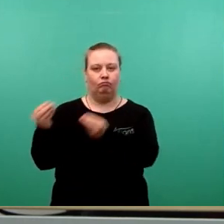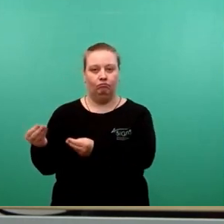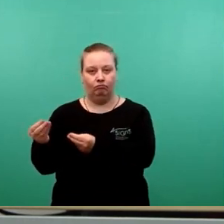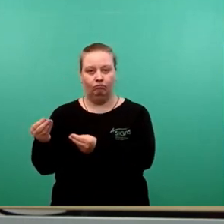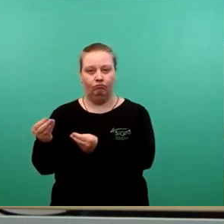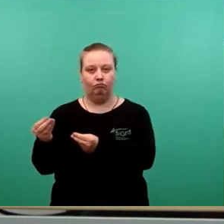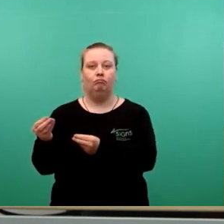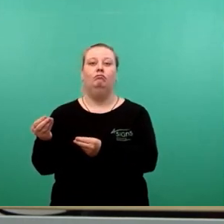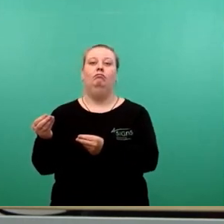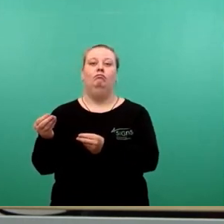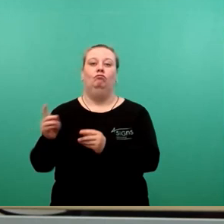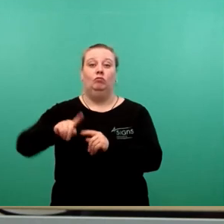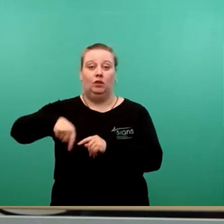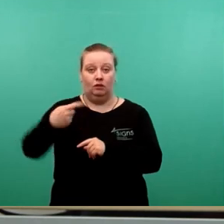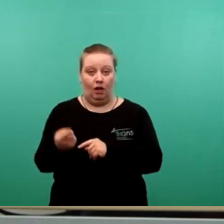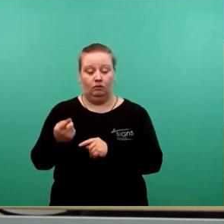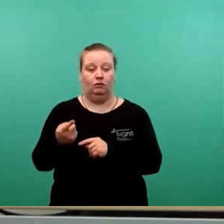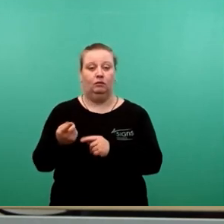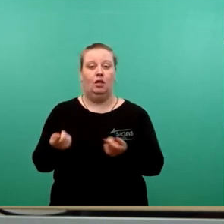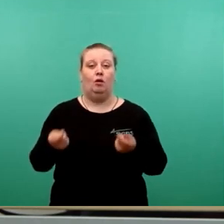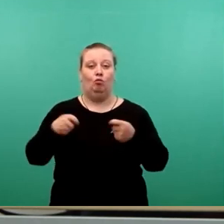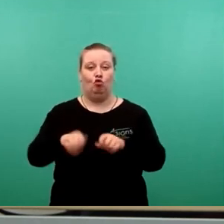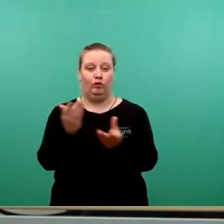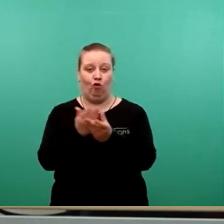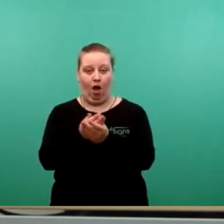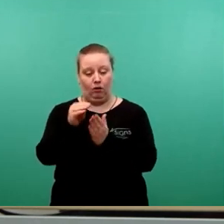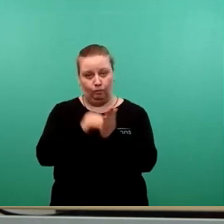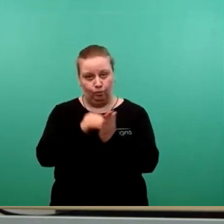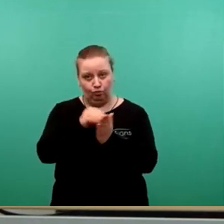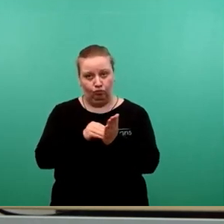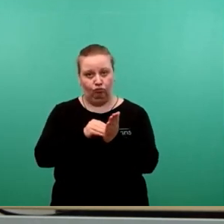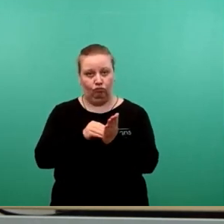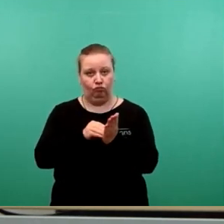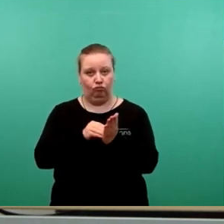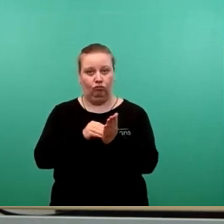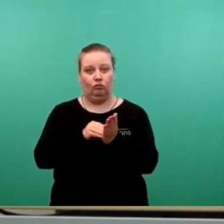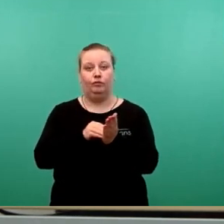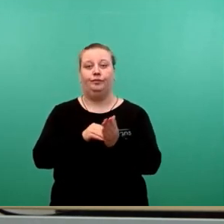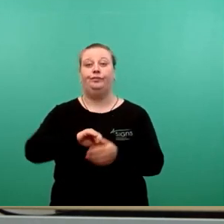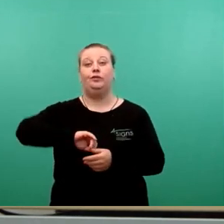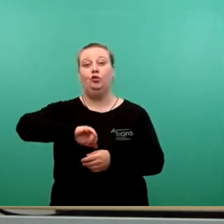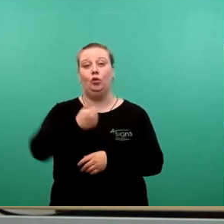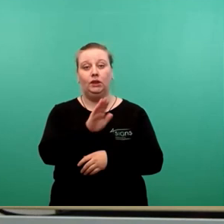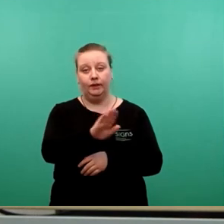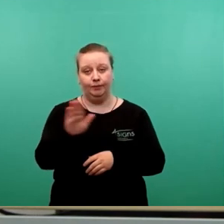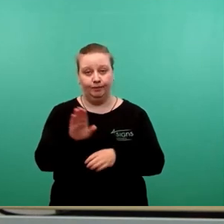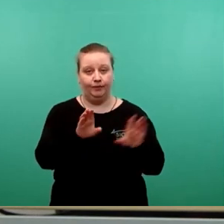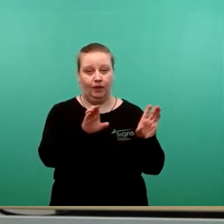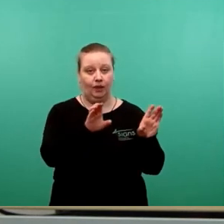Beschlussvorlage erstellt worden, die, wie es üblich ist, zunächst erst einmal in den